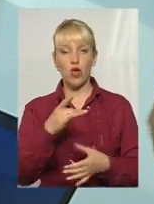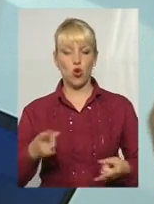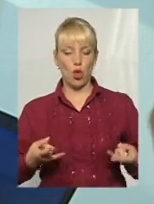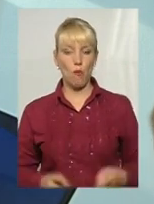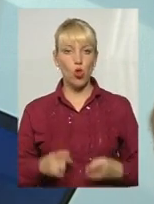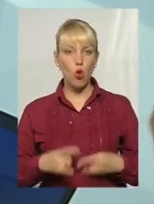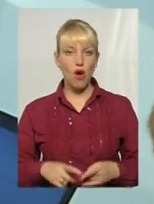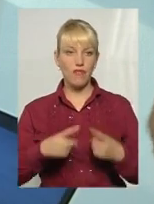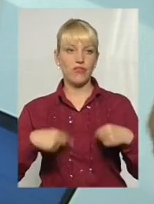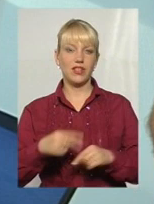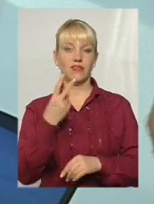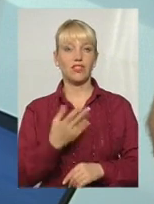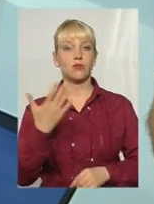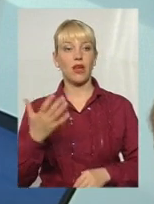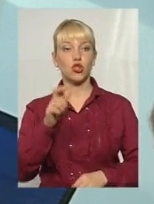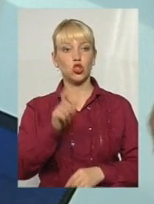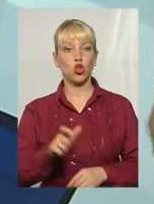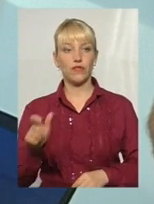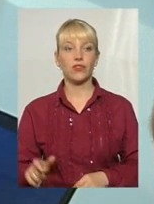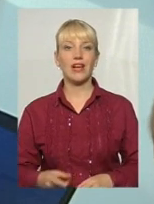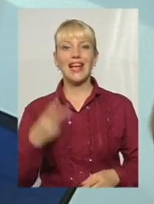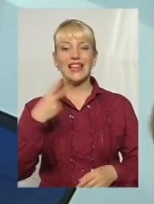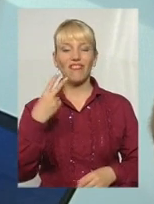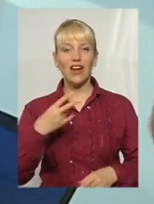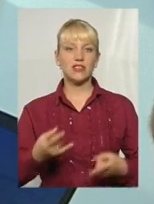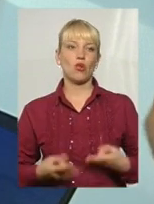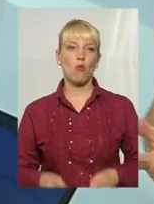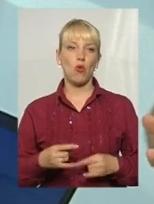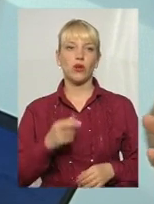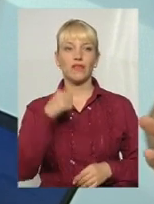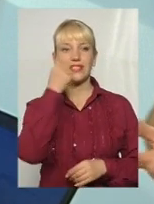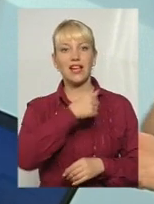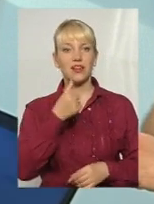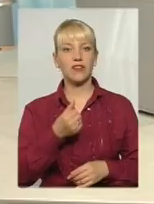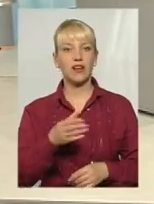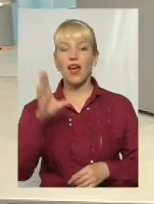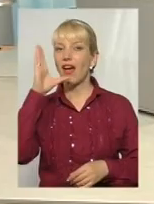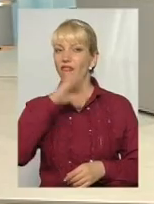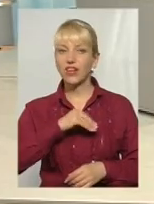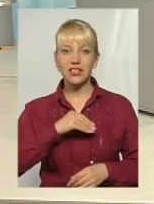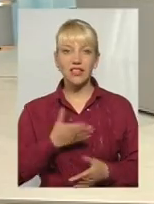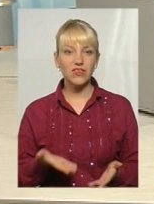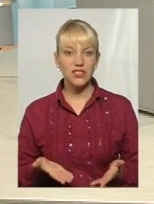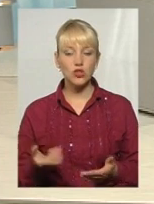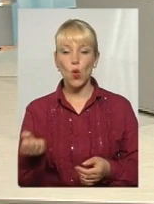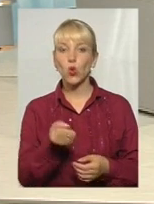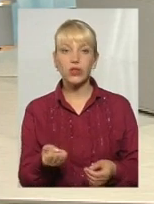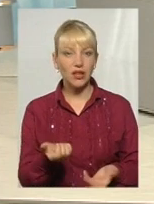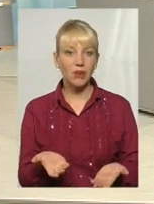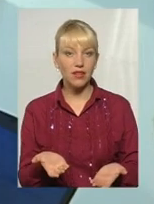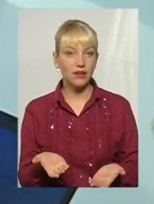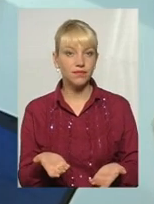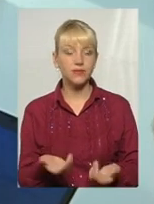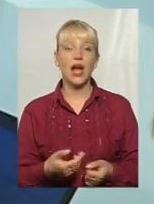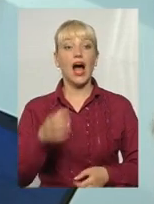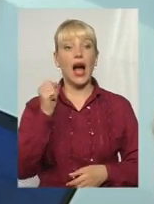25 чоловік, 20 пологів за рік. Ефективність, зрозуміло, Ефективність, утримання, все. Тобто,